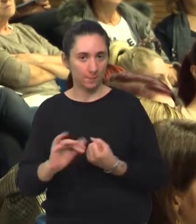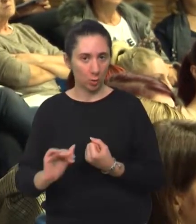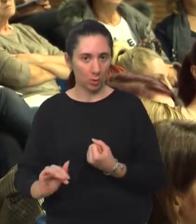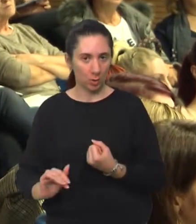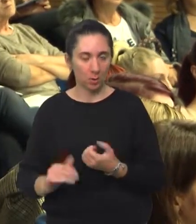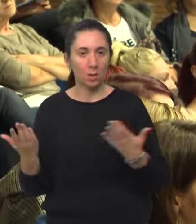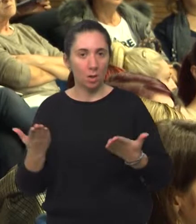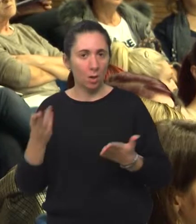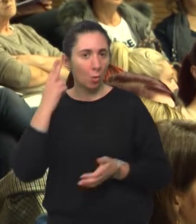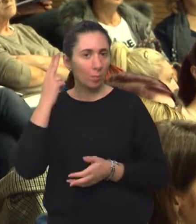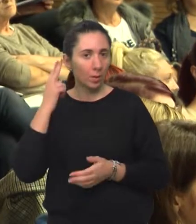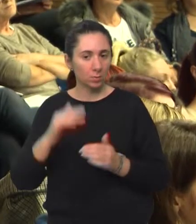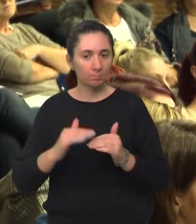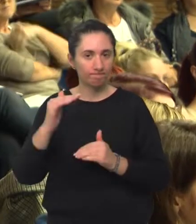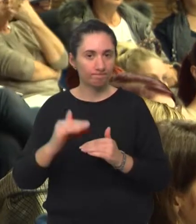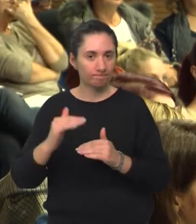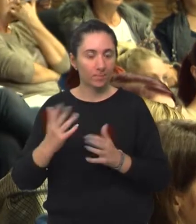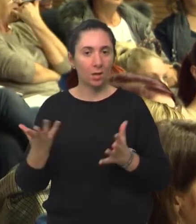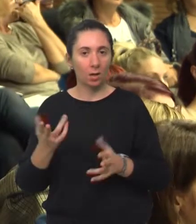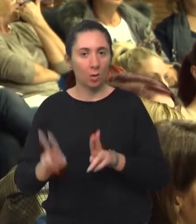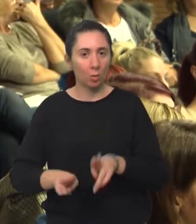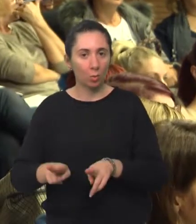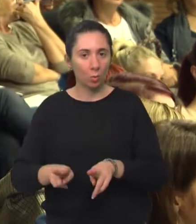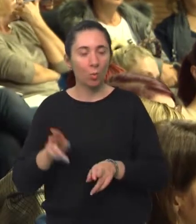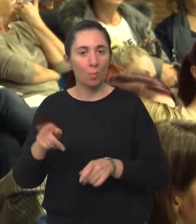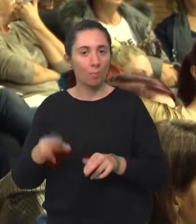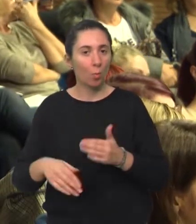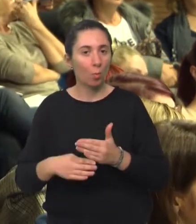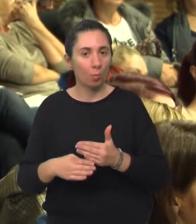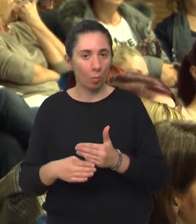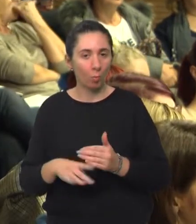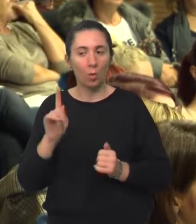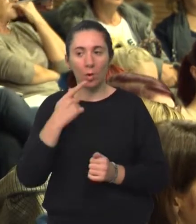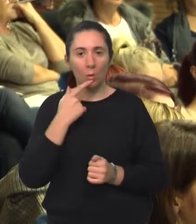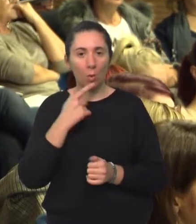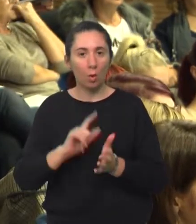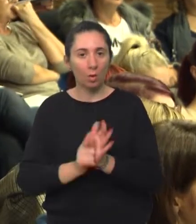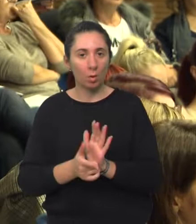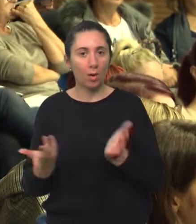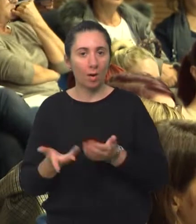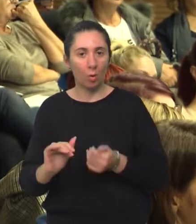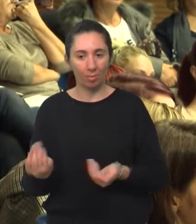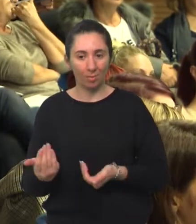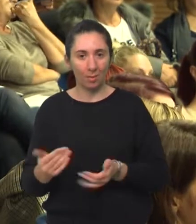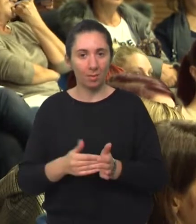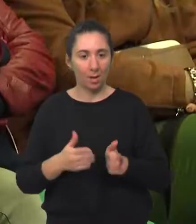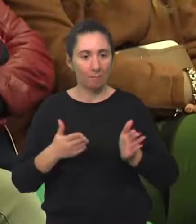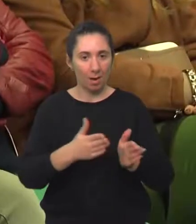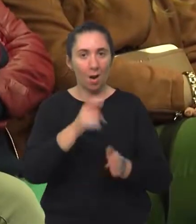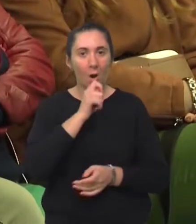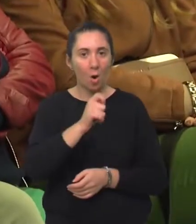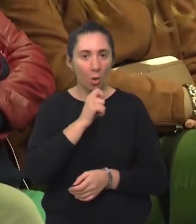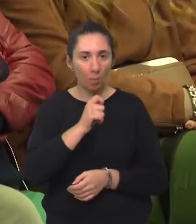djece. Kako prepoznati odstupanje, kako odgojitelji tu mogu pomoći i koji je trenutak kada djete treba uputiti